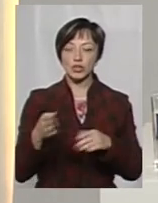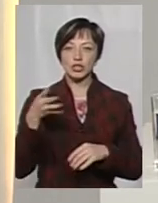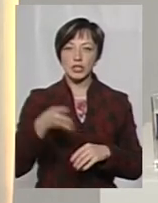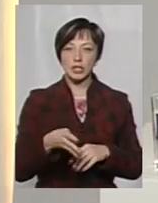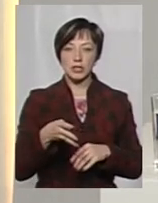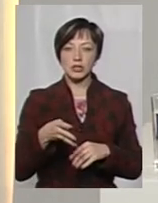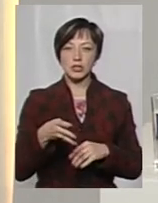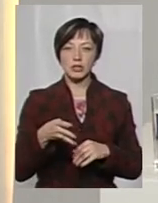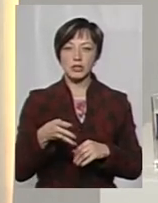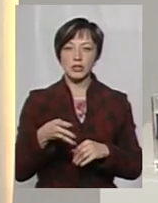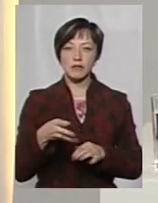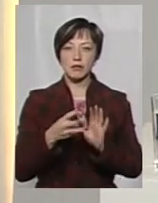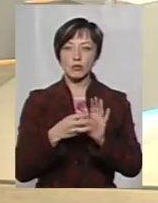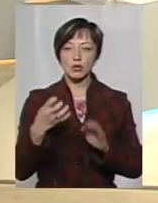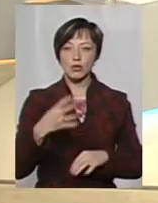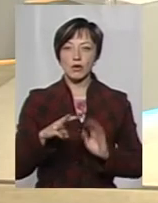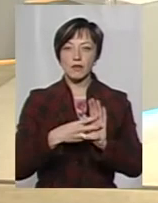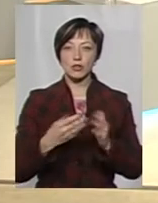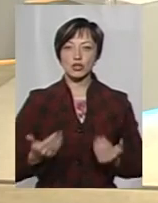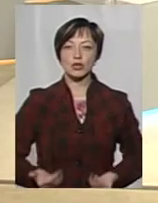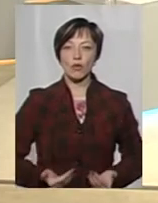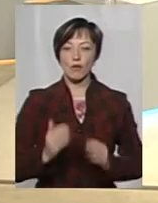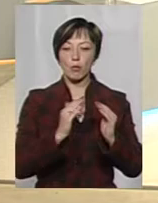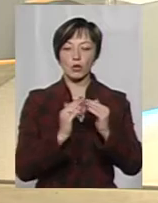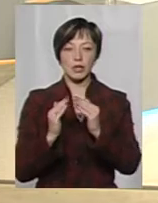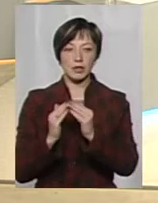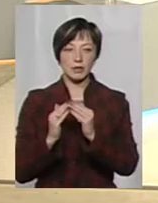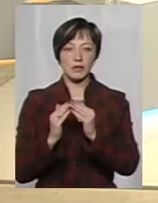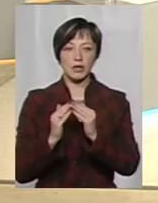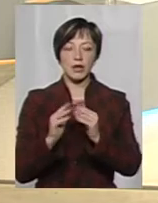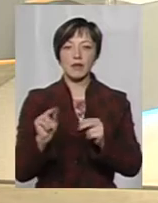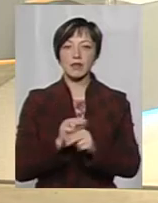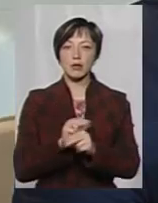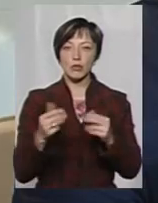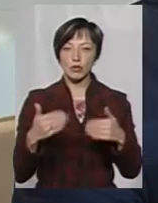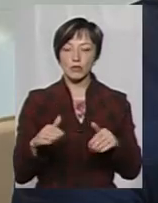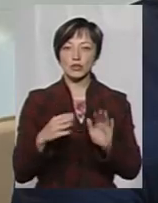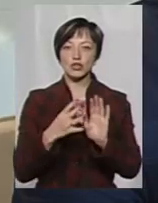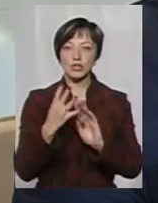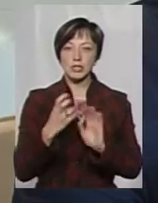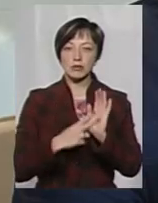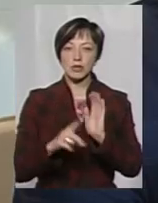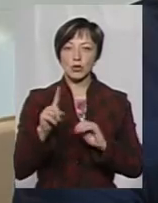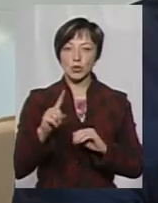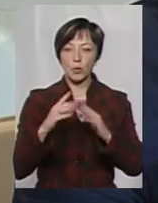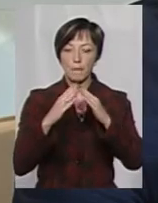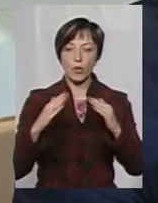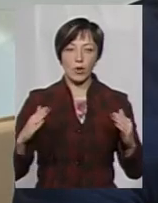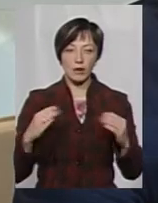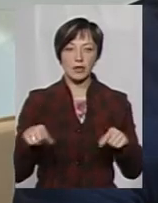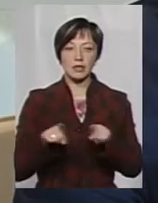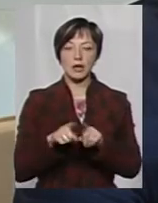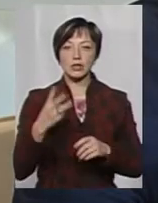4 848 житлових будинків, відремонтовано 471 покрівлю, також